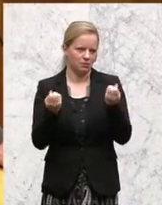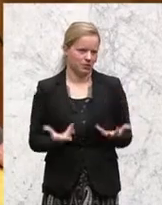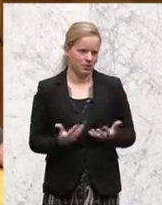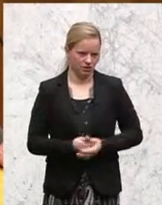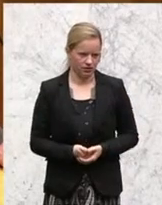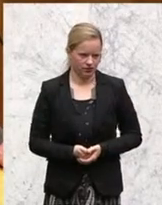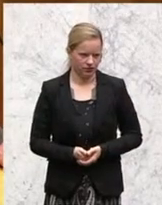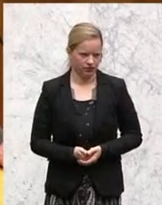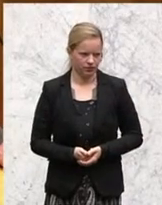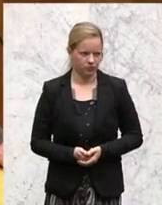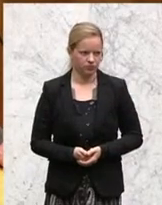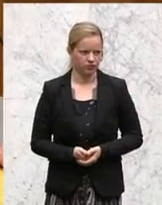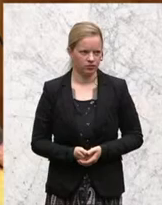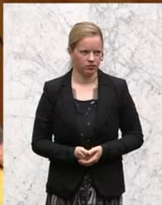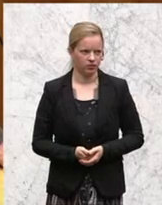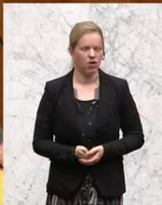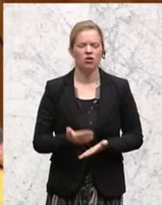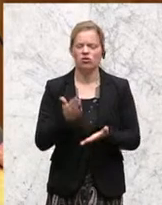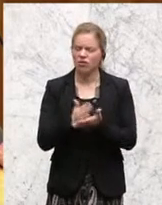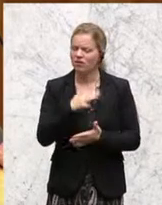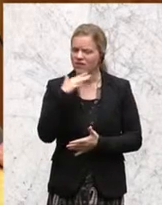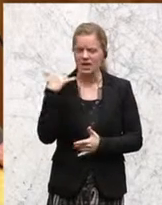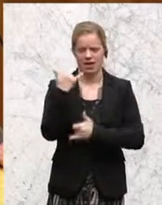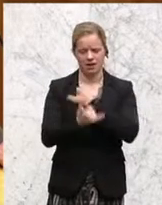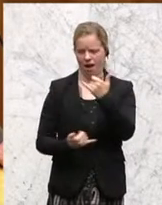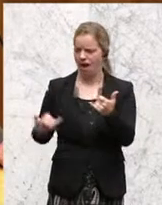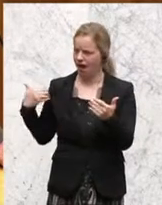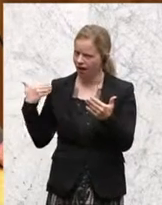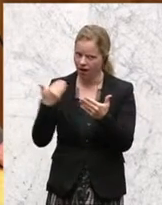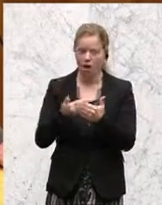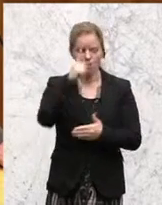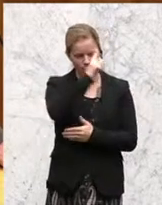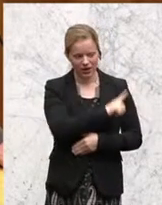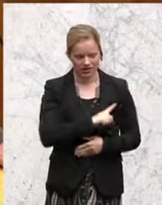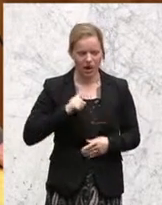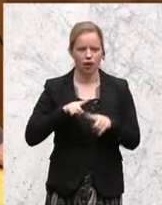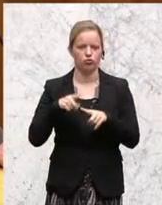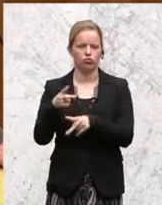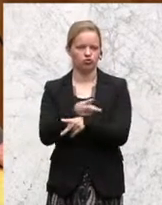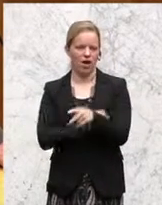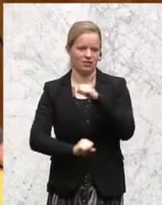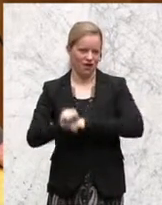Seit Jahren wissen Polizei und weiß der Staatsanwalt,